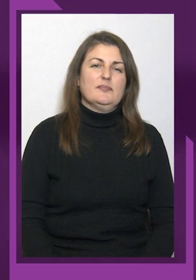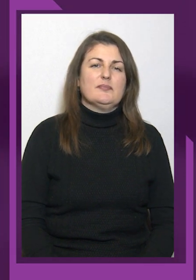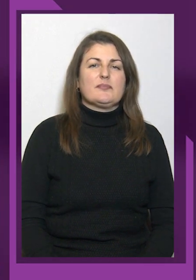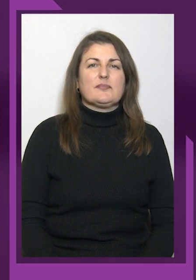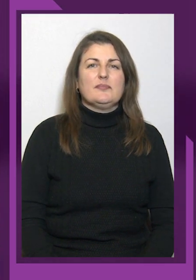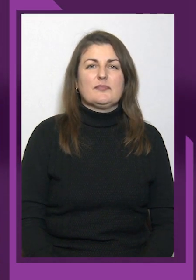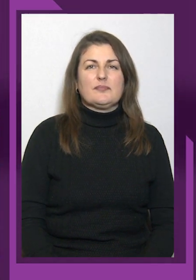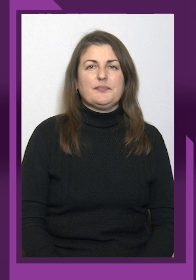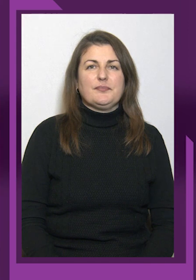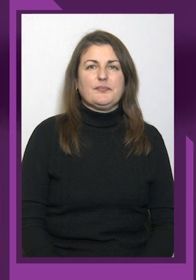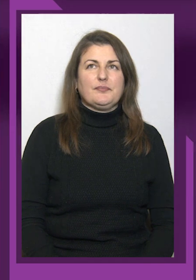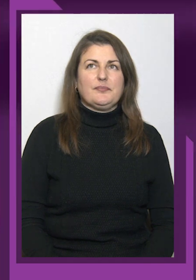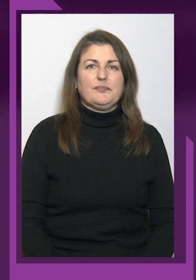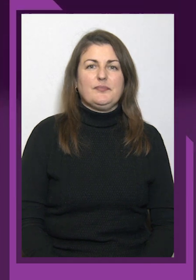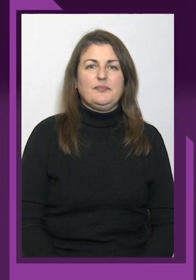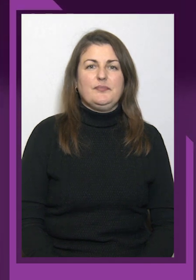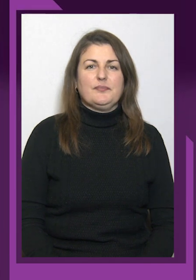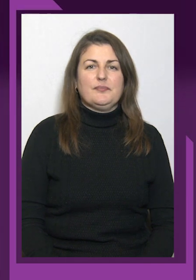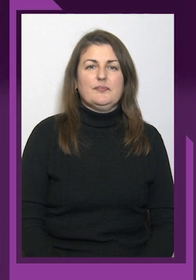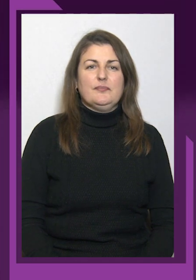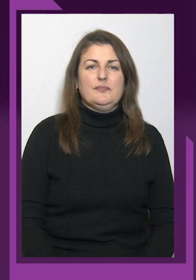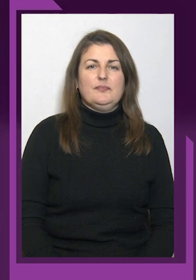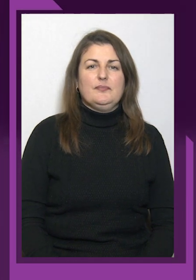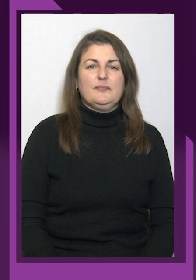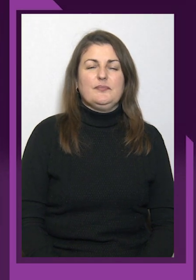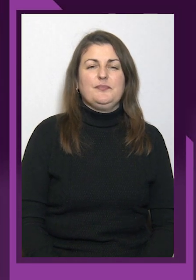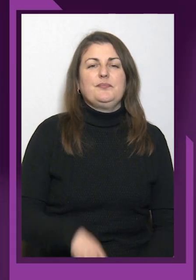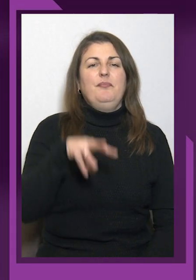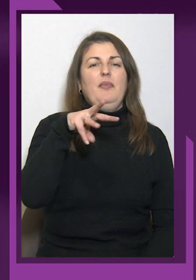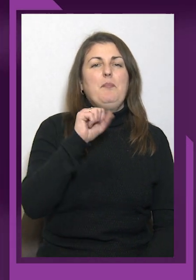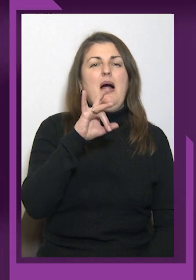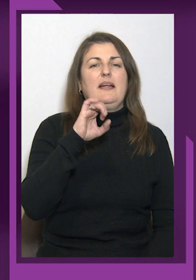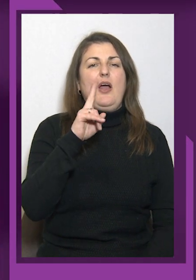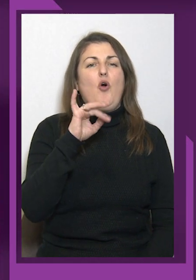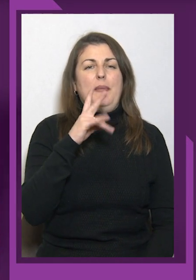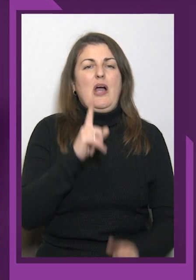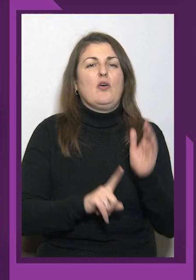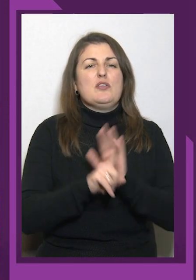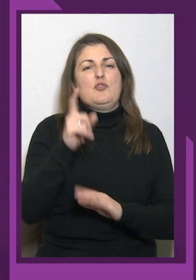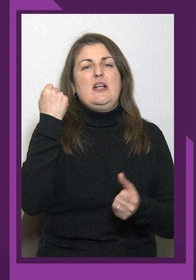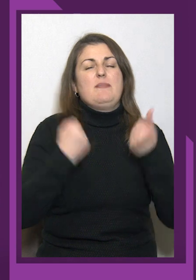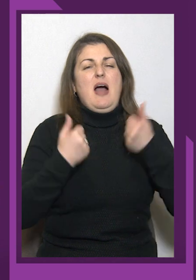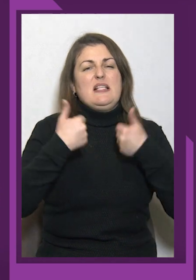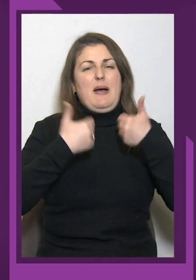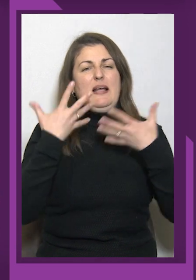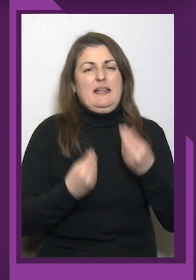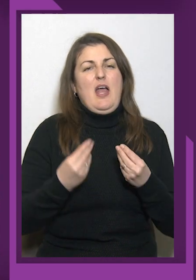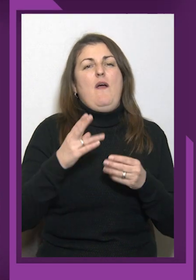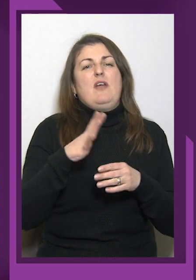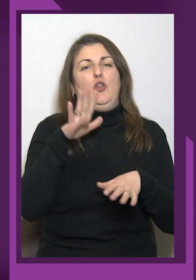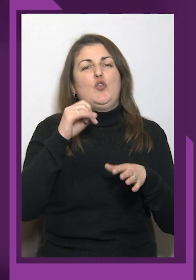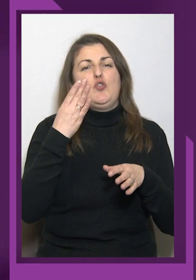Марина Копійка розпочала змагальний день в категорії до 41 кілограмів. Три спроби 80, 82 та